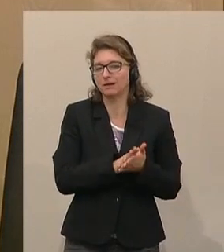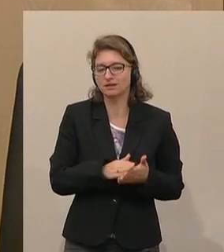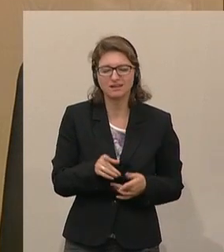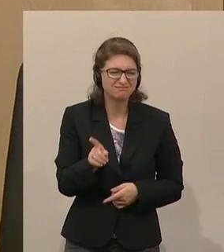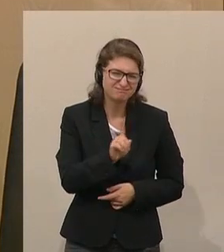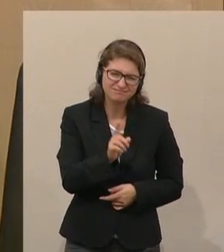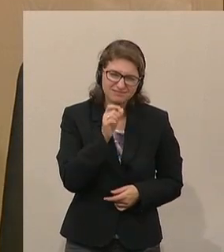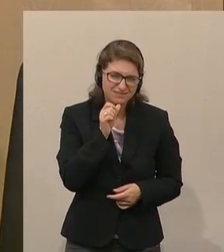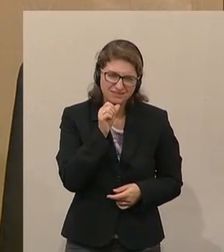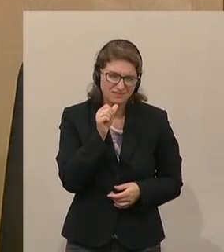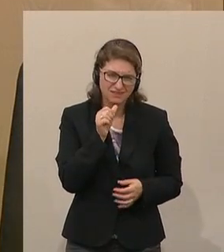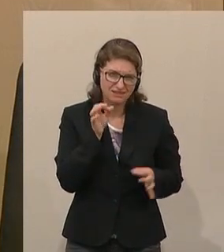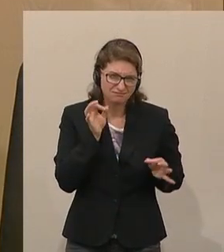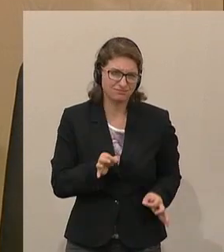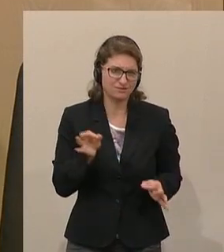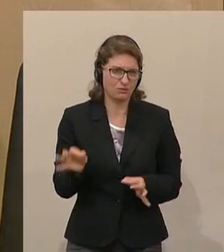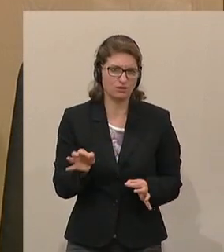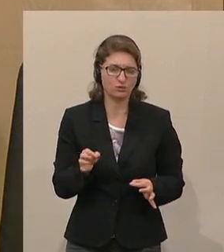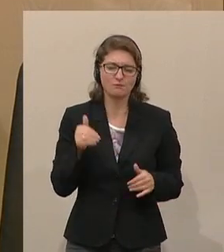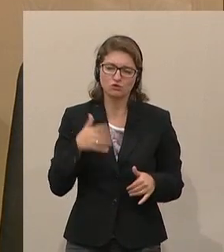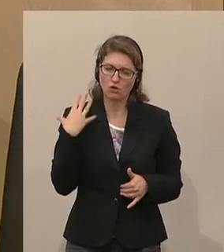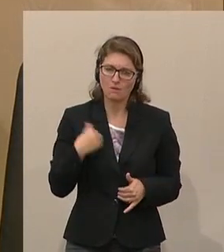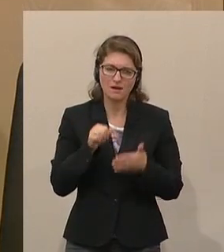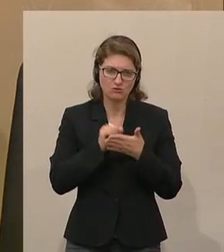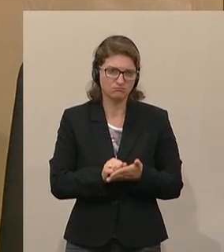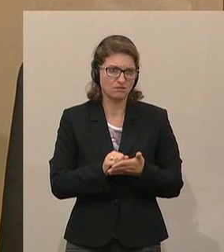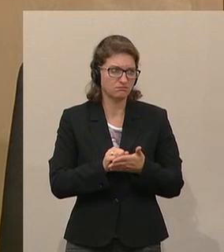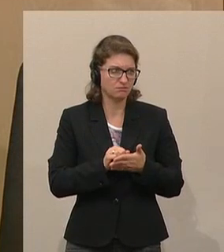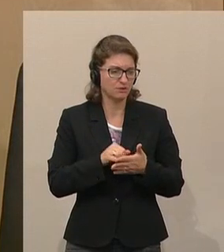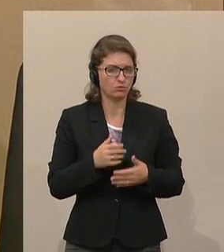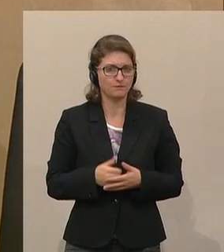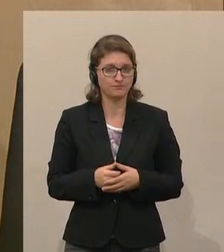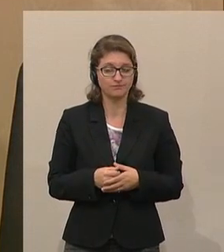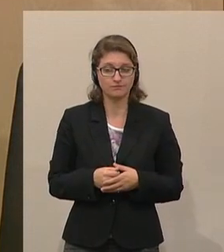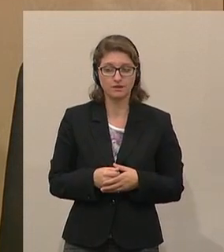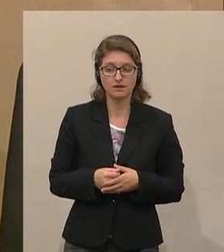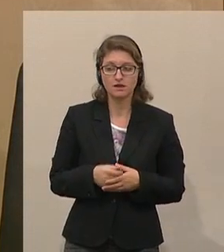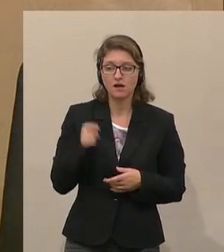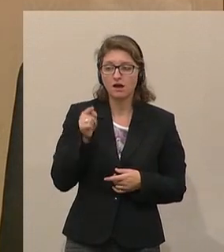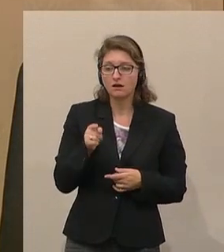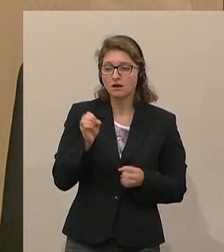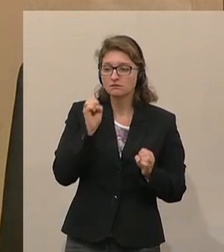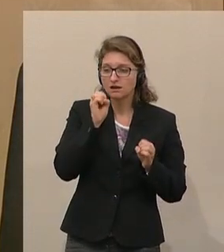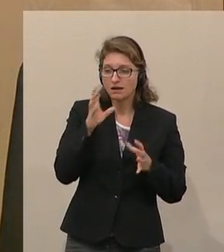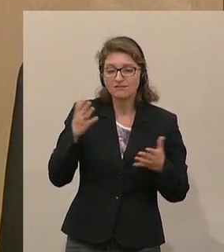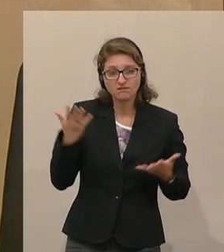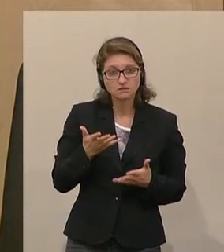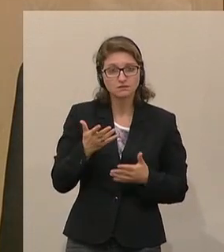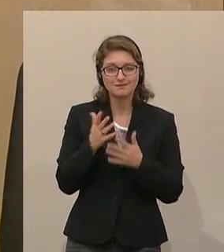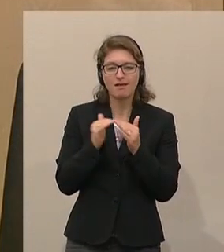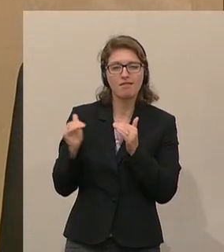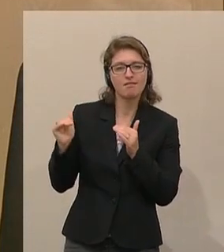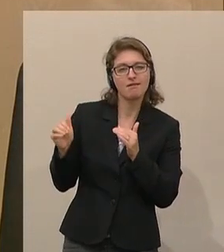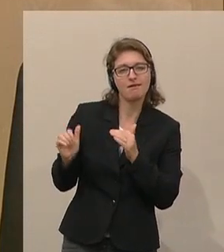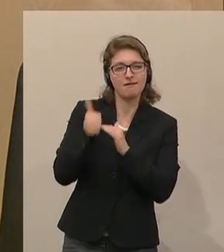glaube ich, auch deutlich noch einmal herausarbeiten. Es ist, und ich komme zum Schluss, ganz klar, dass die Eliteeinheit der Justiz die